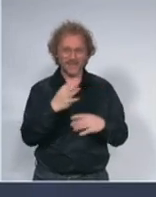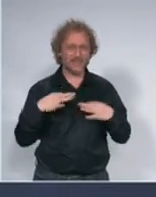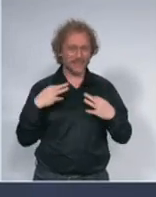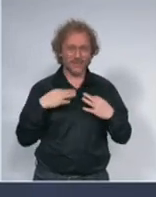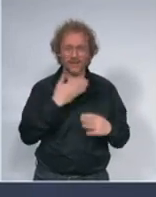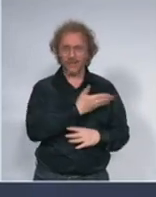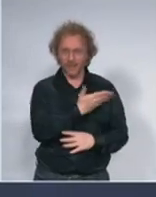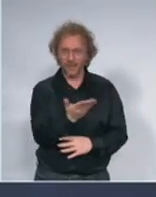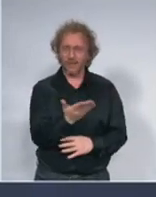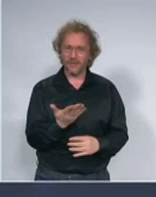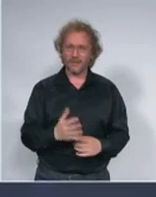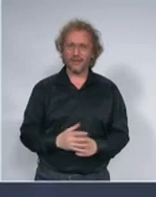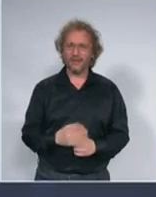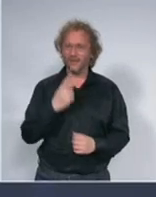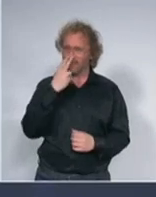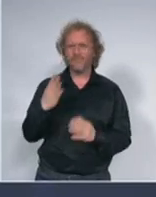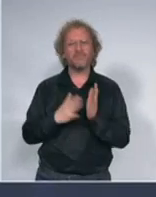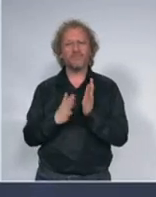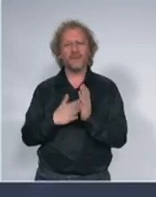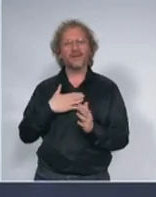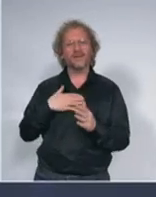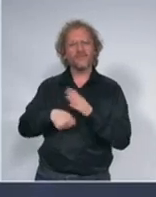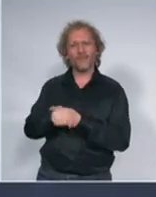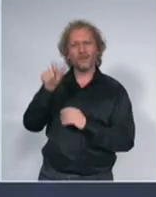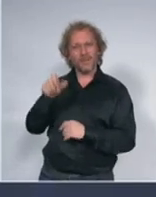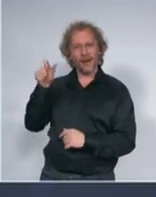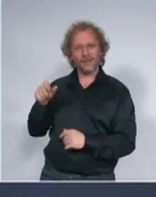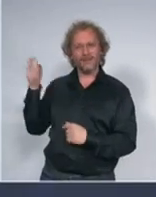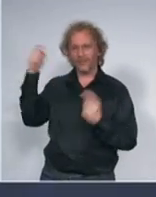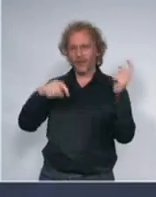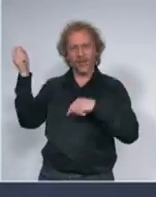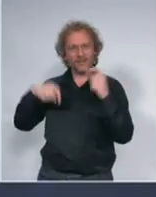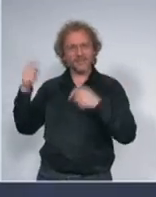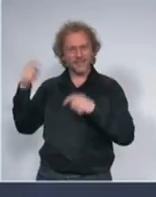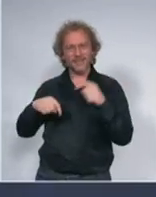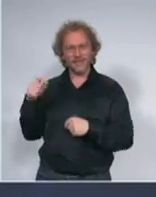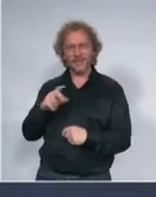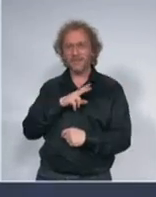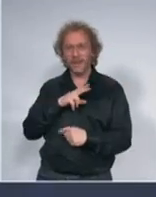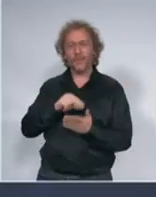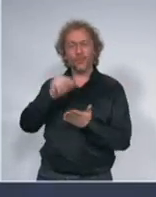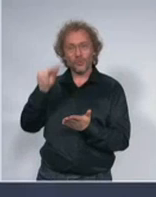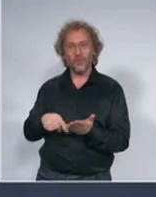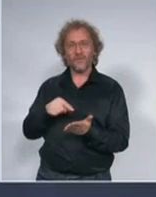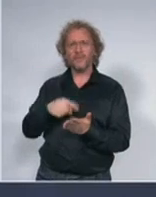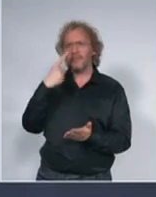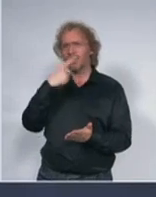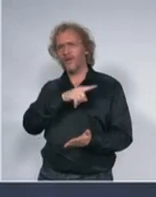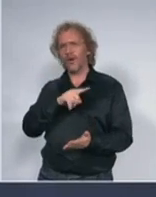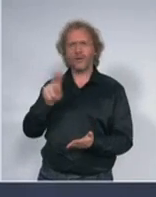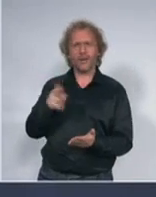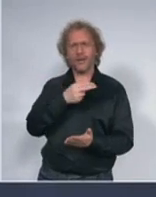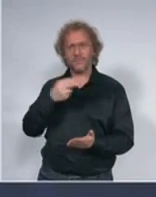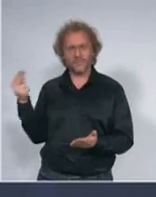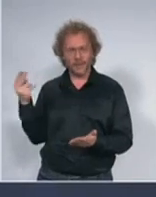primere naših futbalera koji dolaze iz inostranstva gde imaju ugovore milijonske ugovore koji dolaze